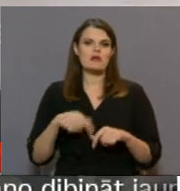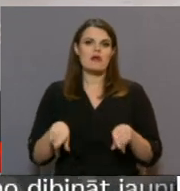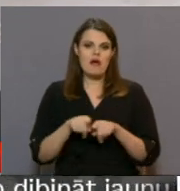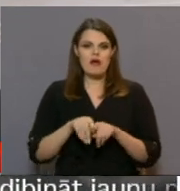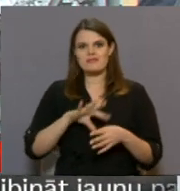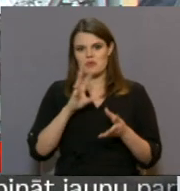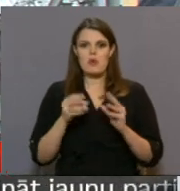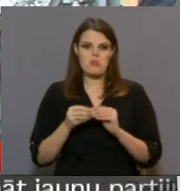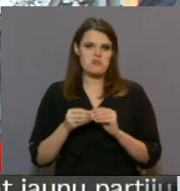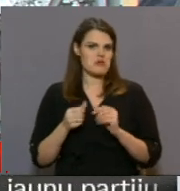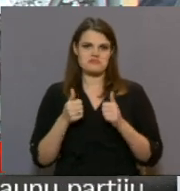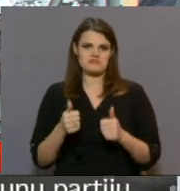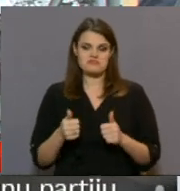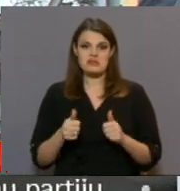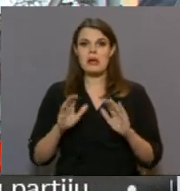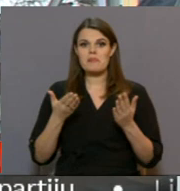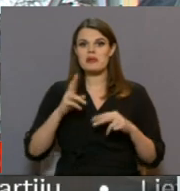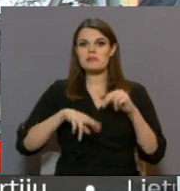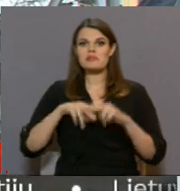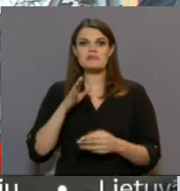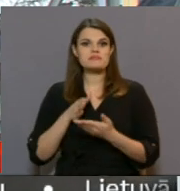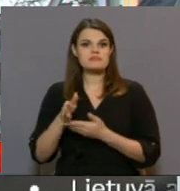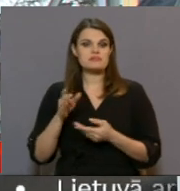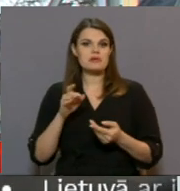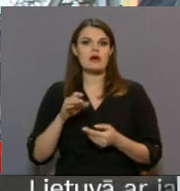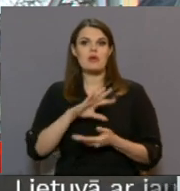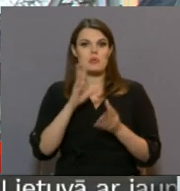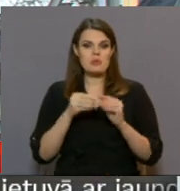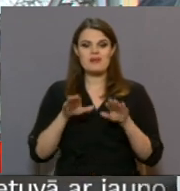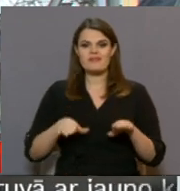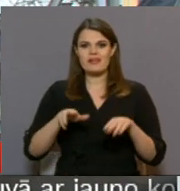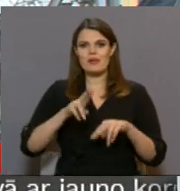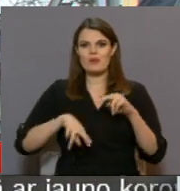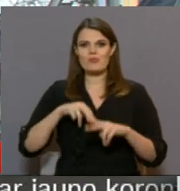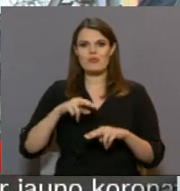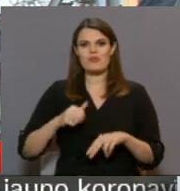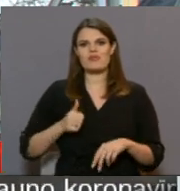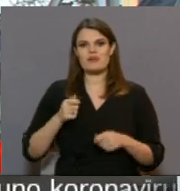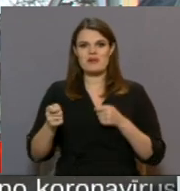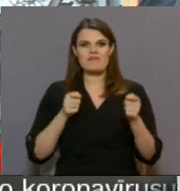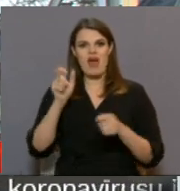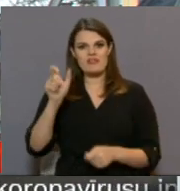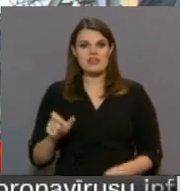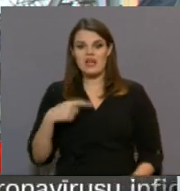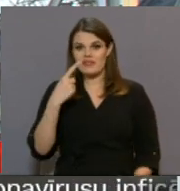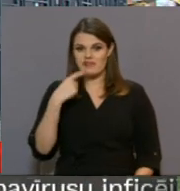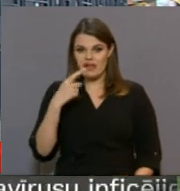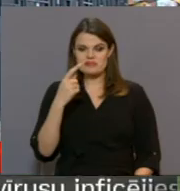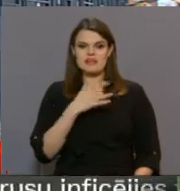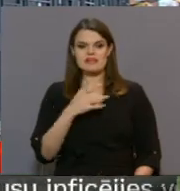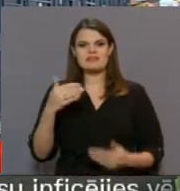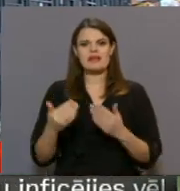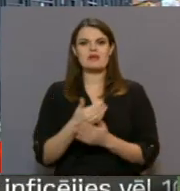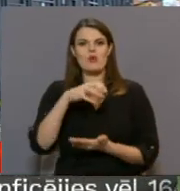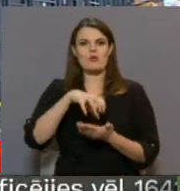vispār. Bet runāt par būvniecības nozari kopumā, vietājas būv firmas Belmazbūva vadītājs norāda, trīzāk jaunu